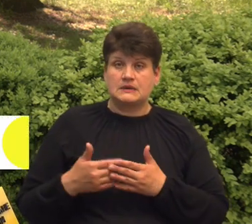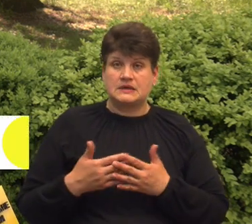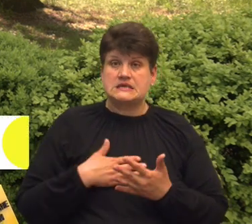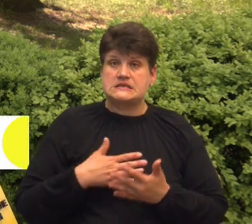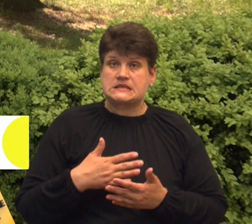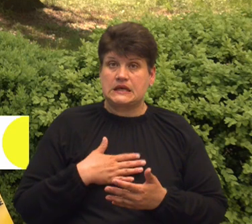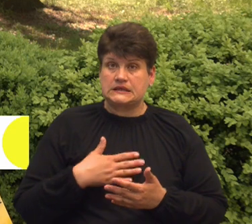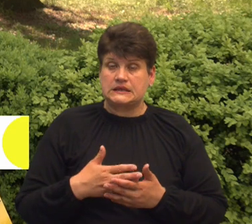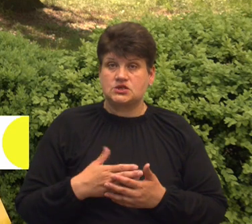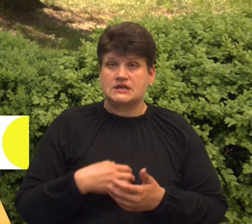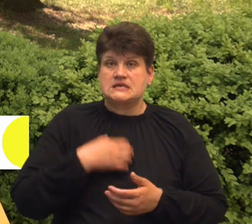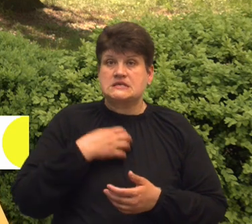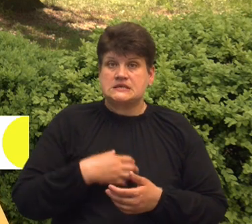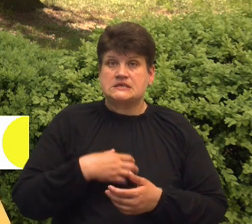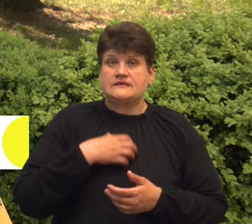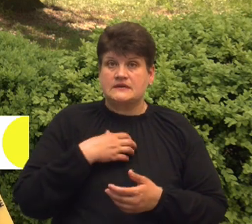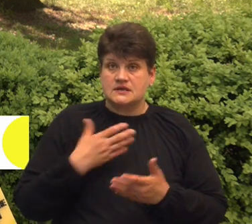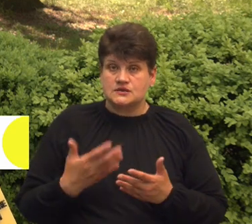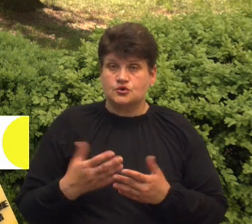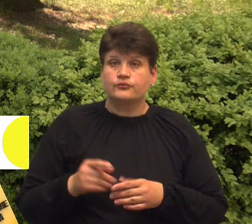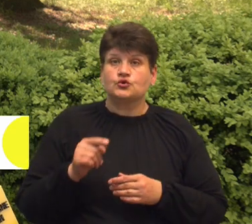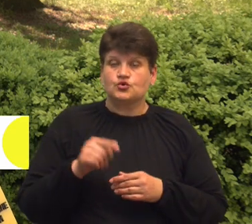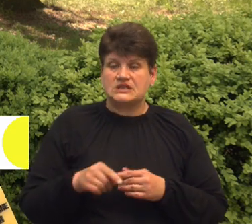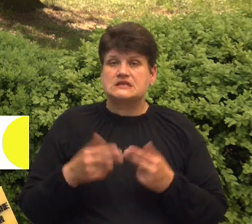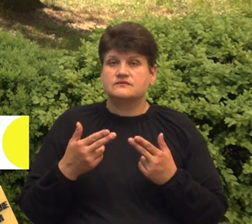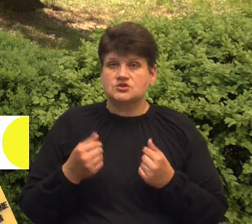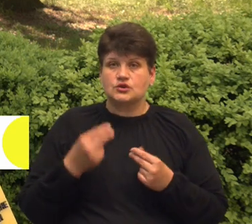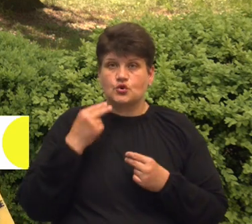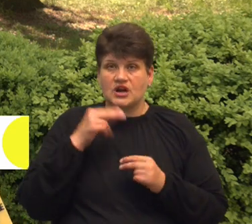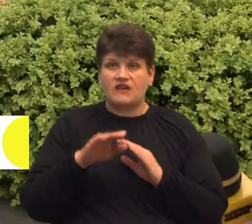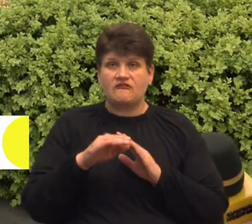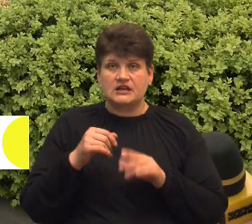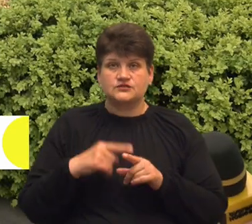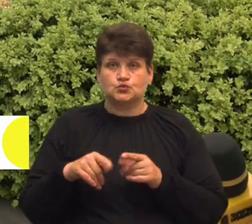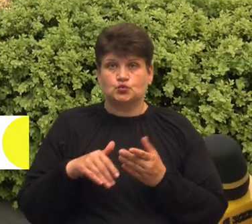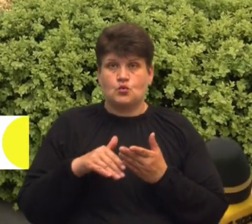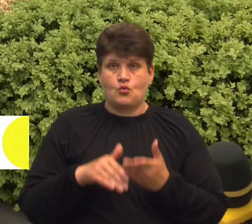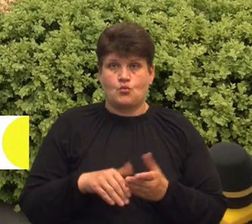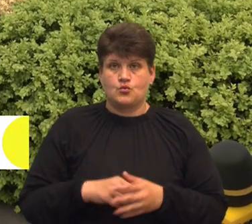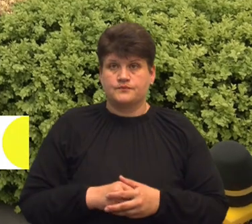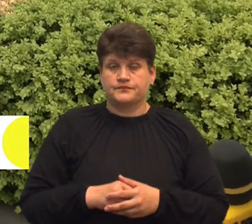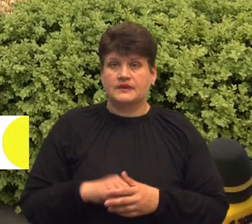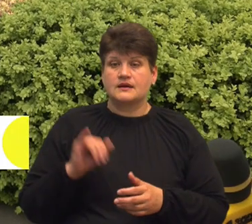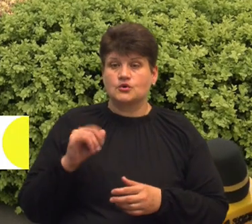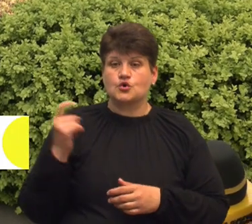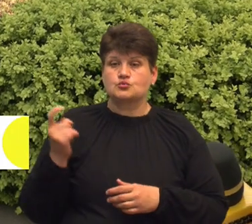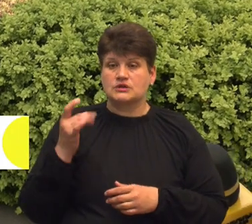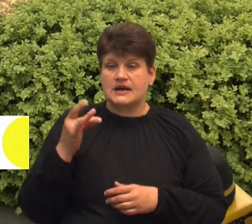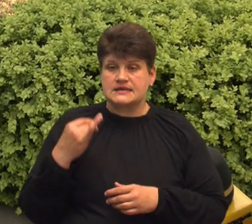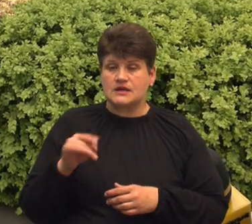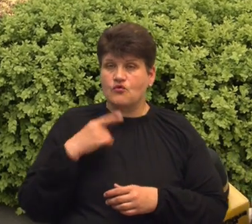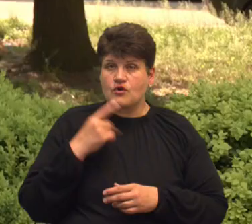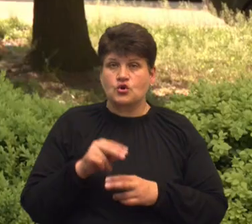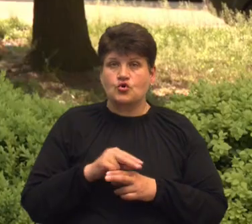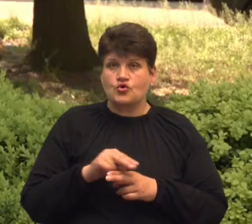з свистом, з ядухою і так далі, то тоді, звичайно, краще викликати швидку допомогу. Ігор Господарський розповідає, без лікування алергія